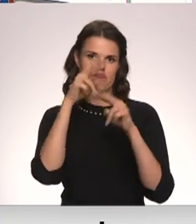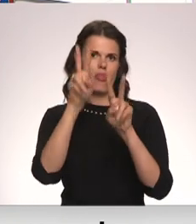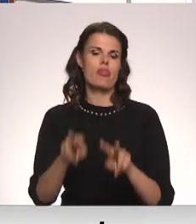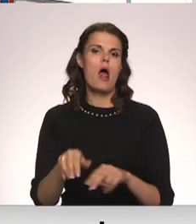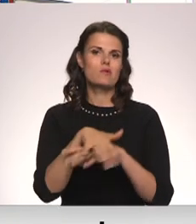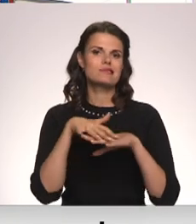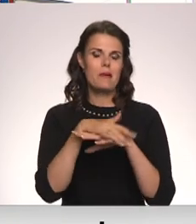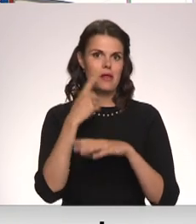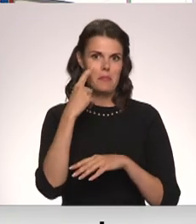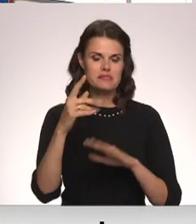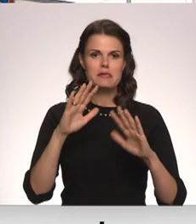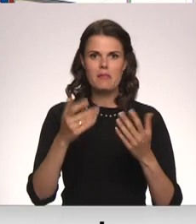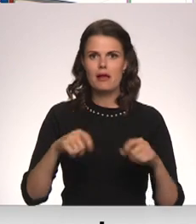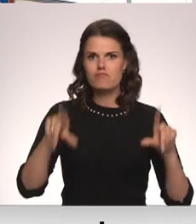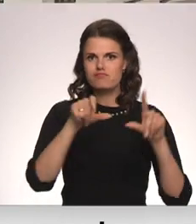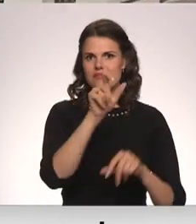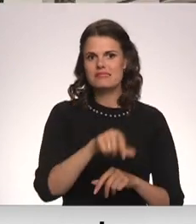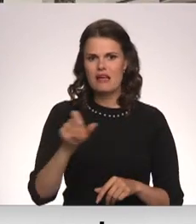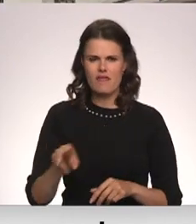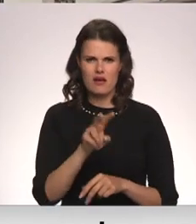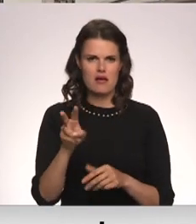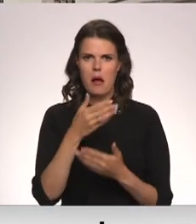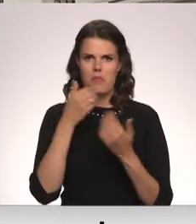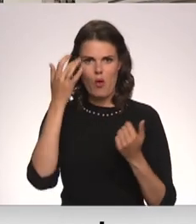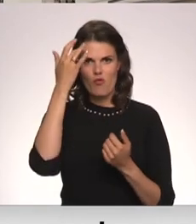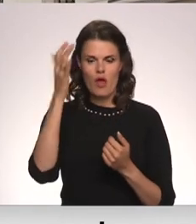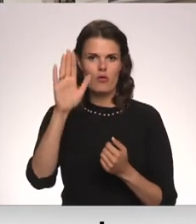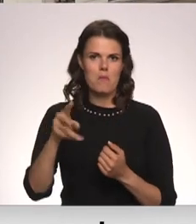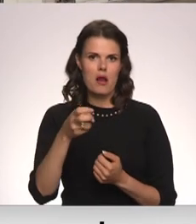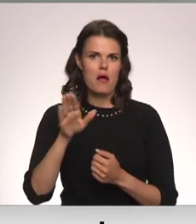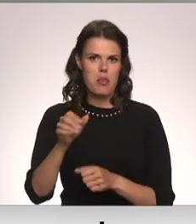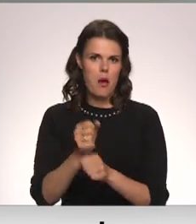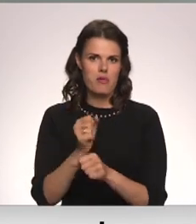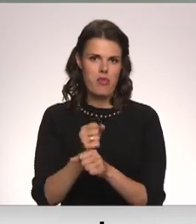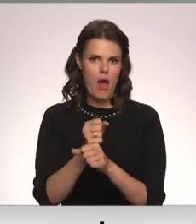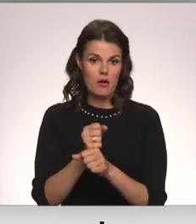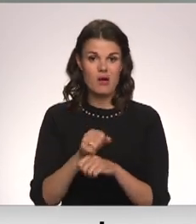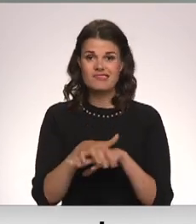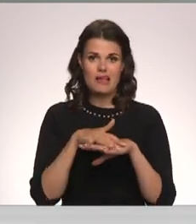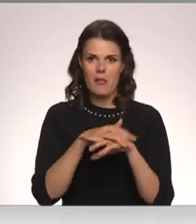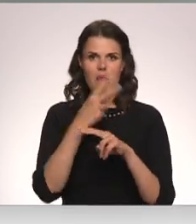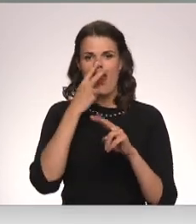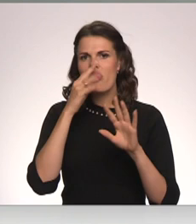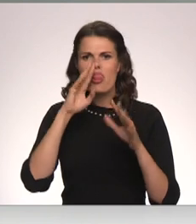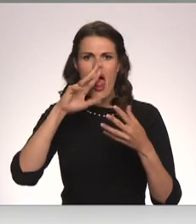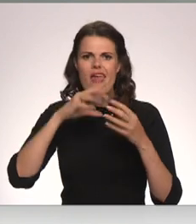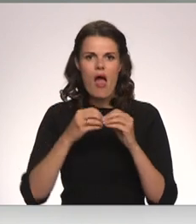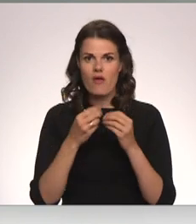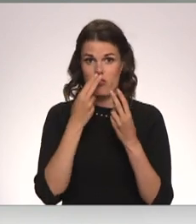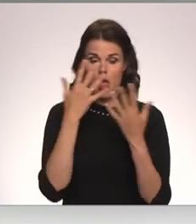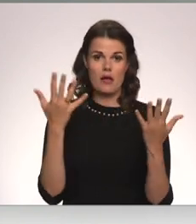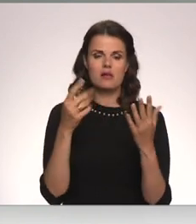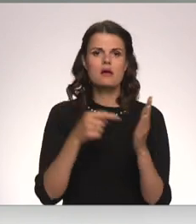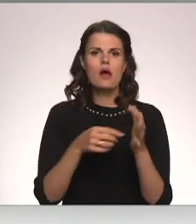tomēr būtis kaudzis to iedzīvotāju skaidrs, kam nav viedokļi par knapu darbību. Sabiedrība nepamana kādas būtis, kas izmaiņas